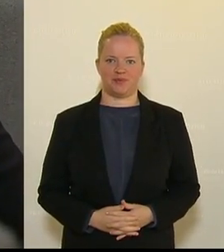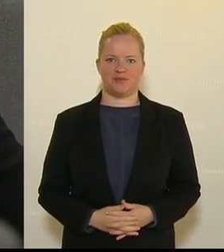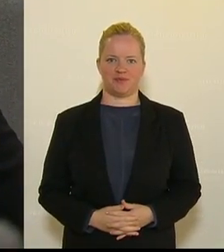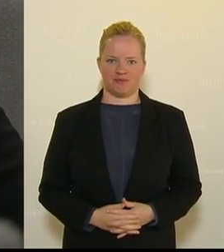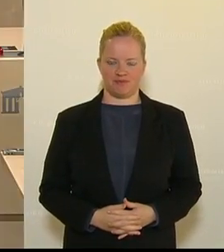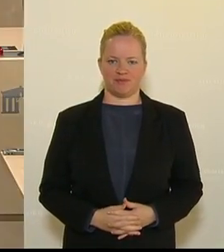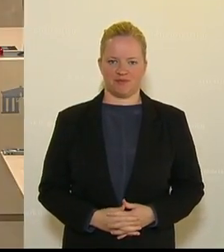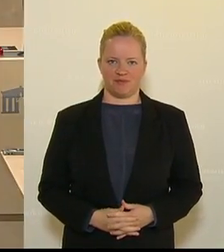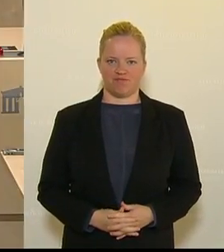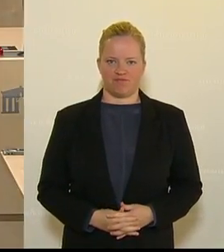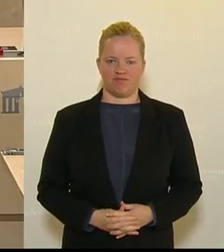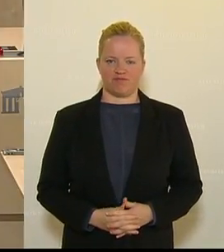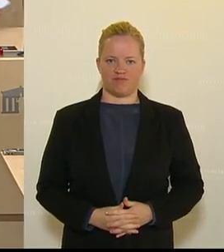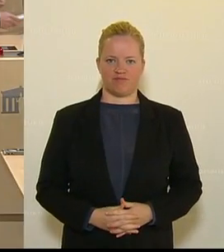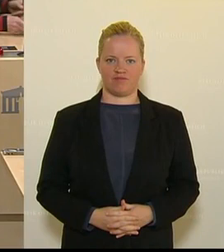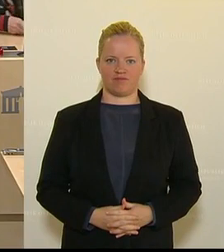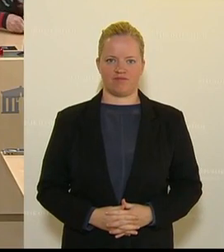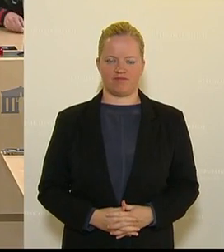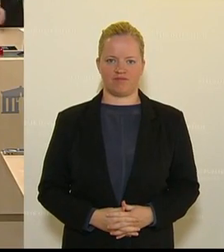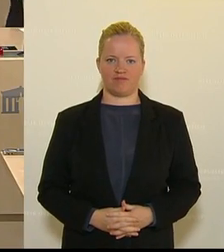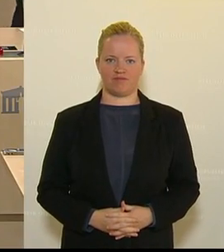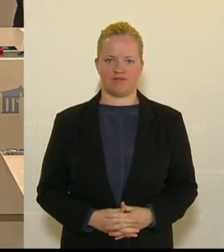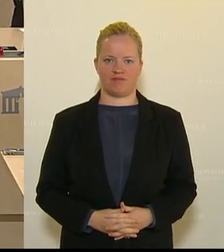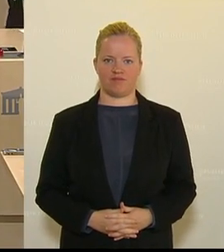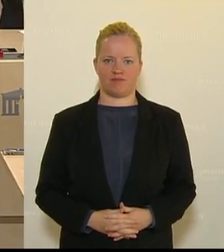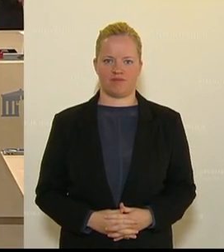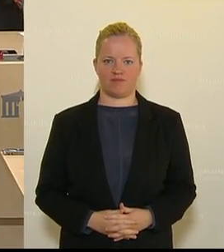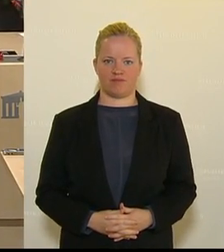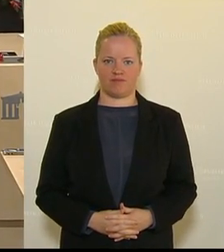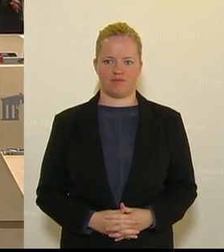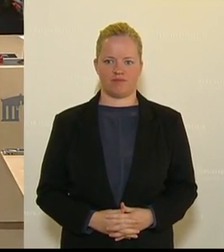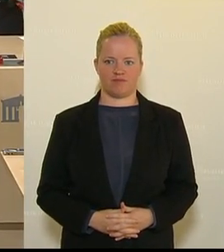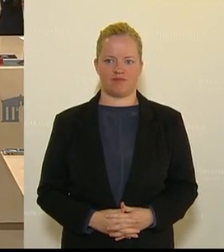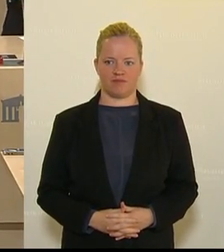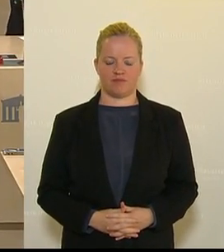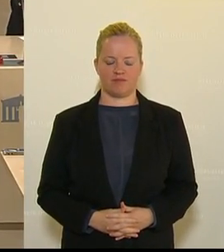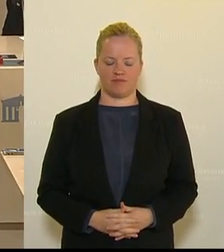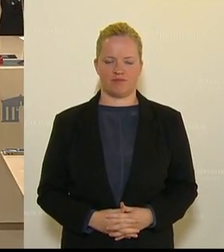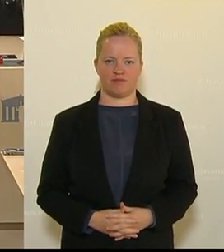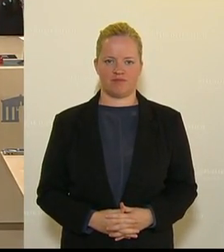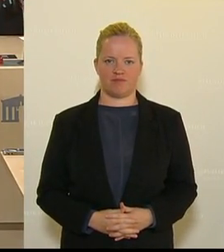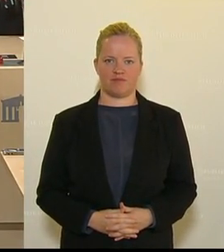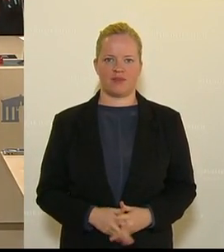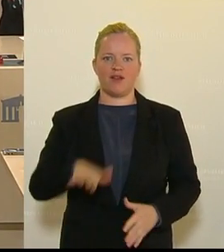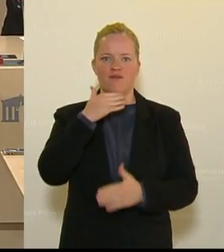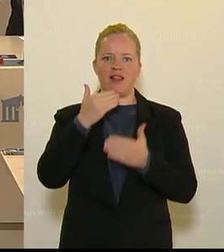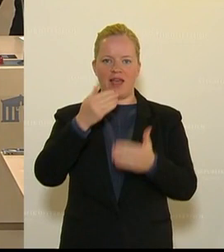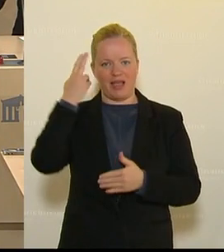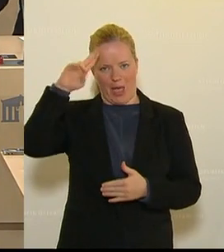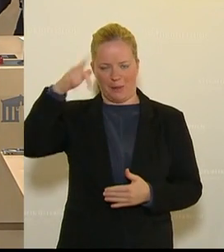des Bauernbundes im Bezirk Gmunden. Sie kommt aus Altmünster am Traunsee. Vielen Dank Herr Präsident,